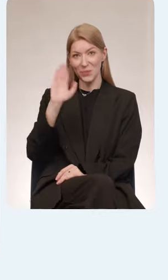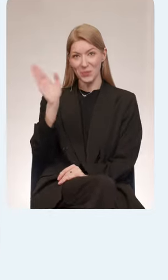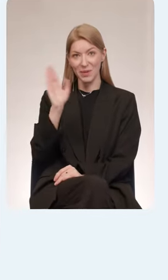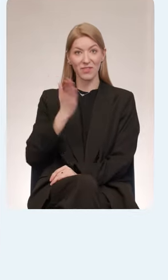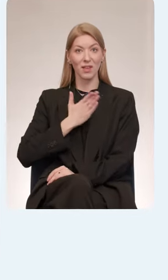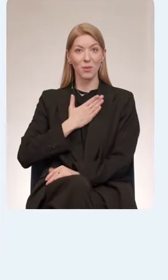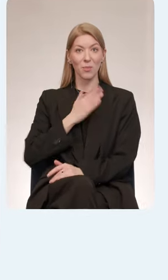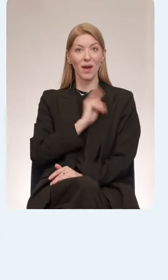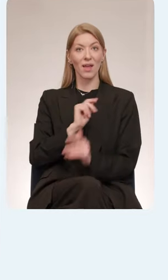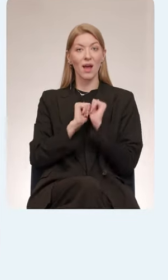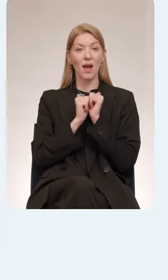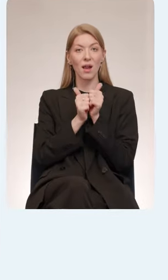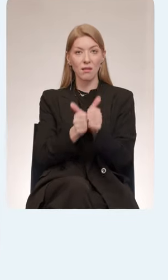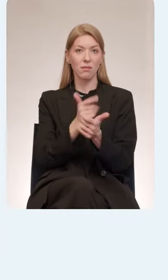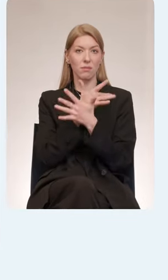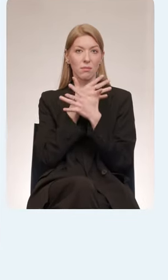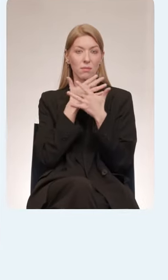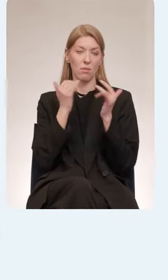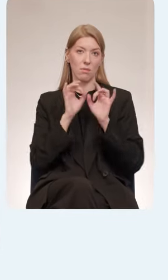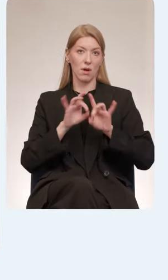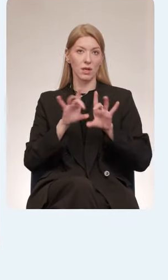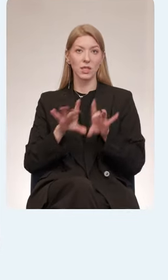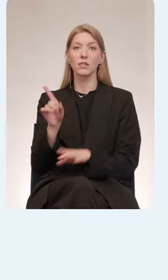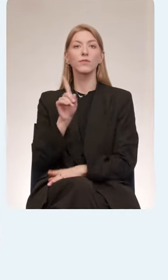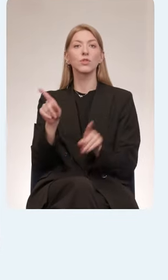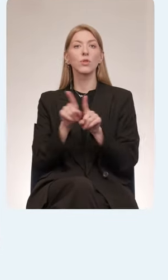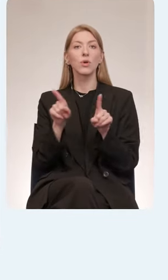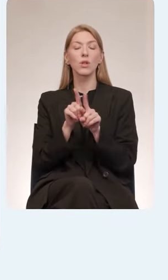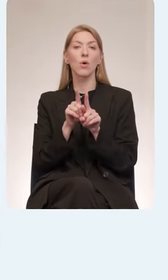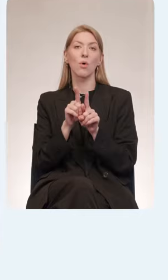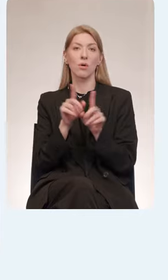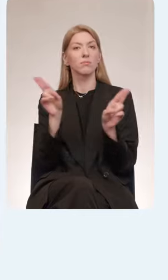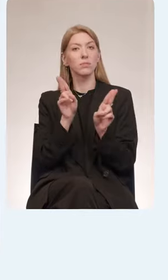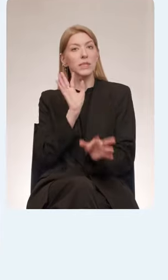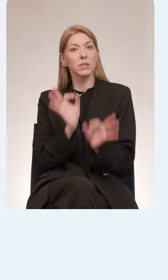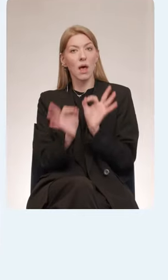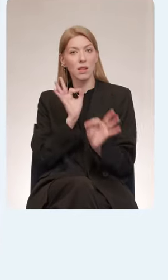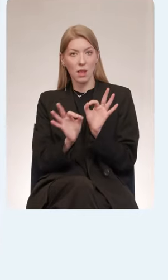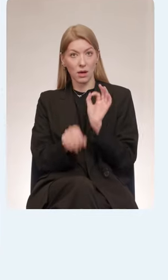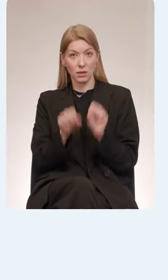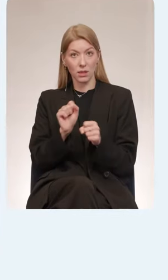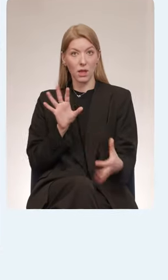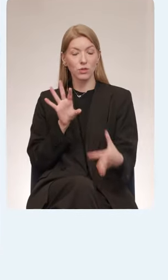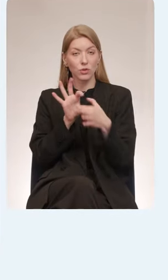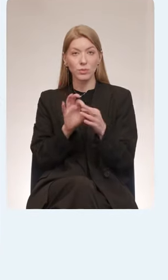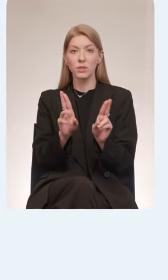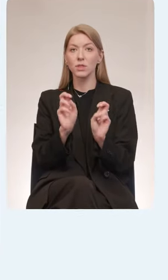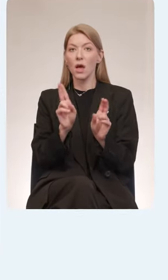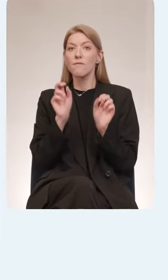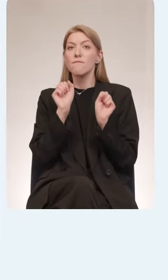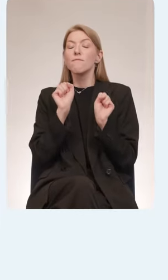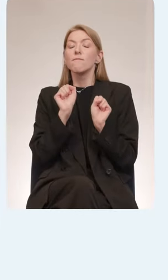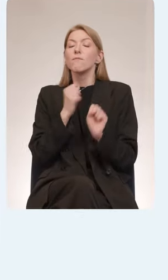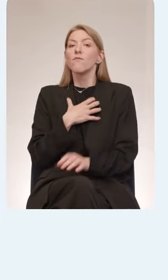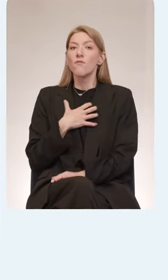Мои коллеги много рассказывали о том, что такое стандарты доступности и как важно их соблюдать и как можно построить